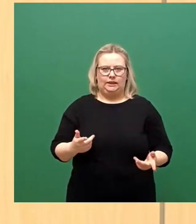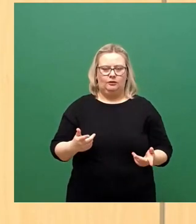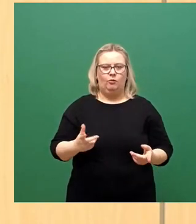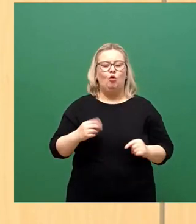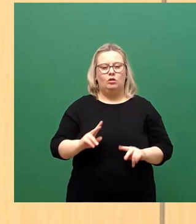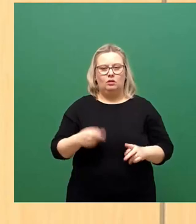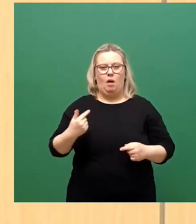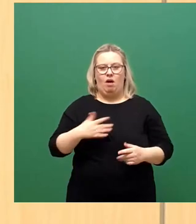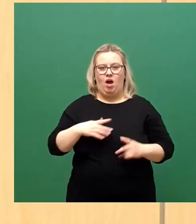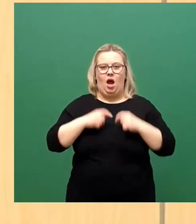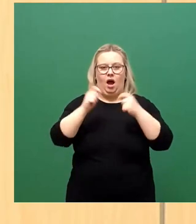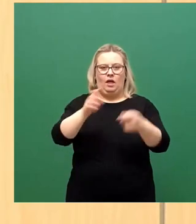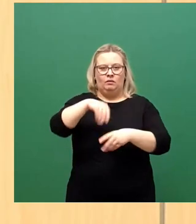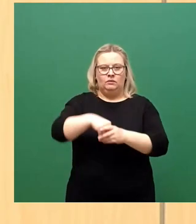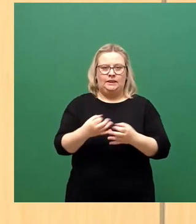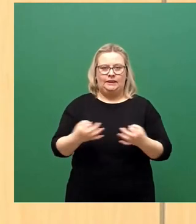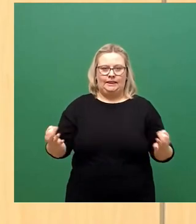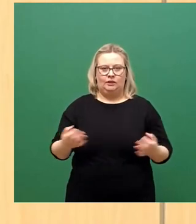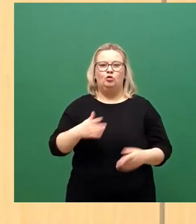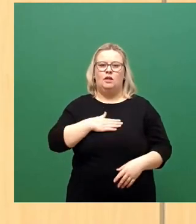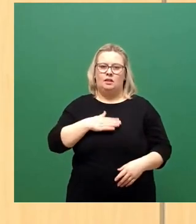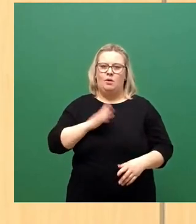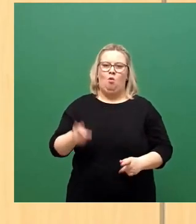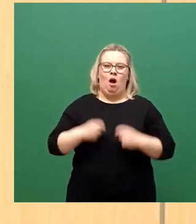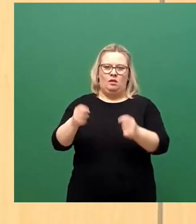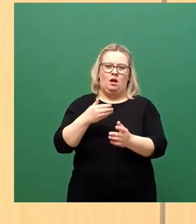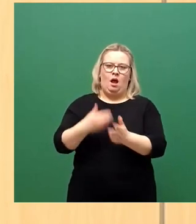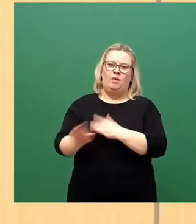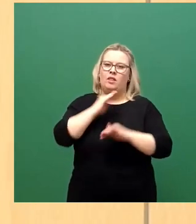in diesen Anträgen und deshalb werden wir diesen auch nicht zustimmen. Vielen Dank.